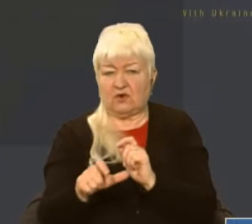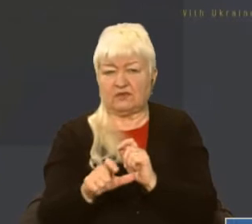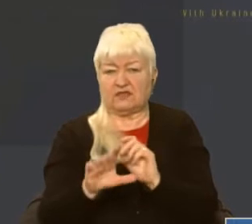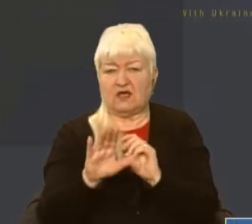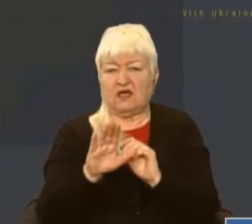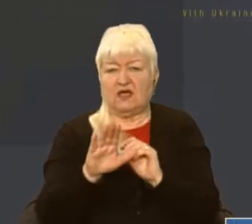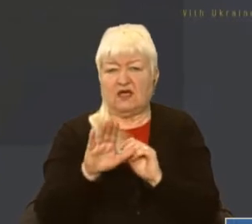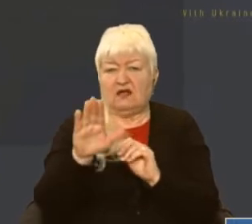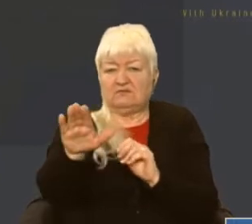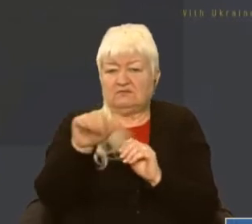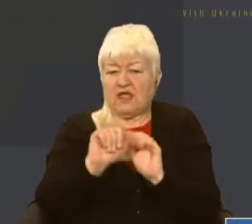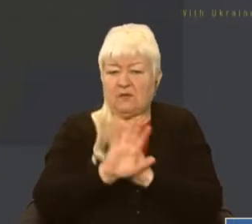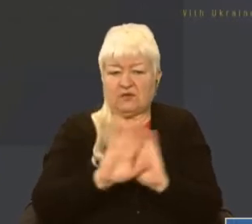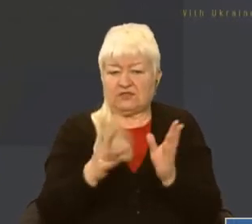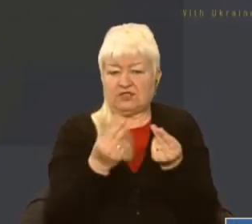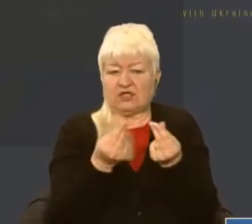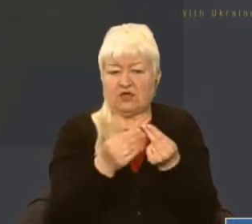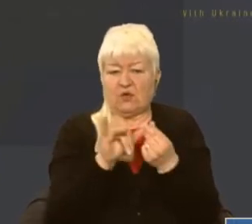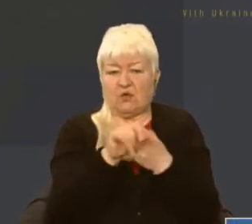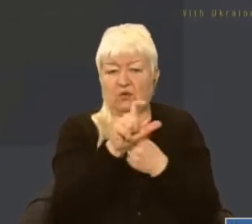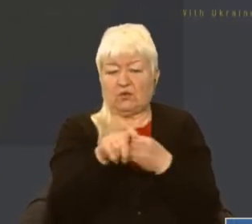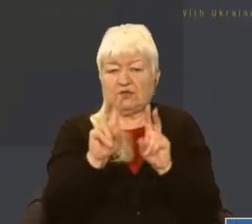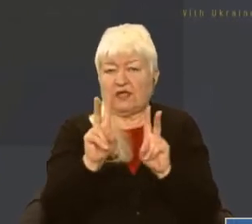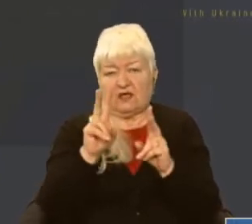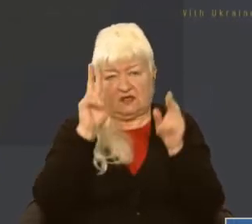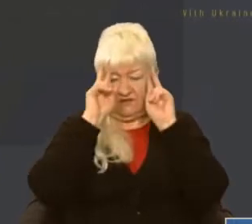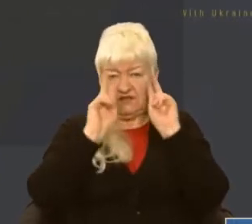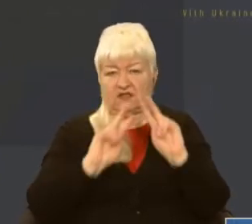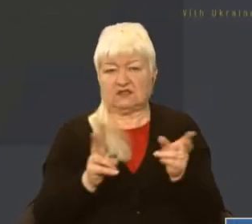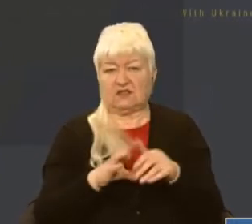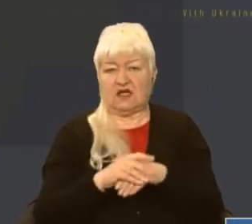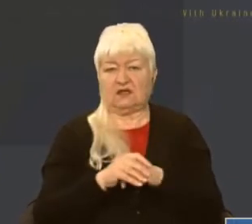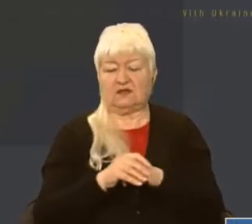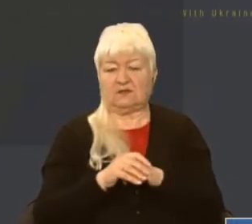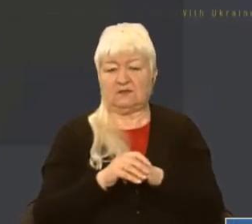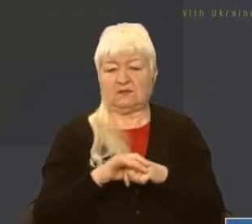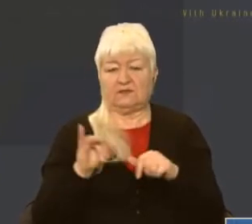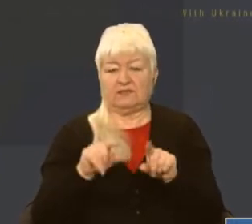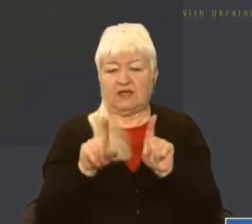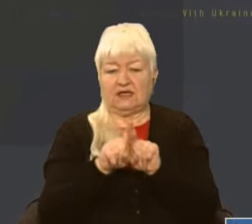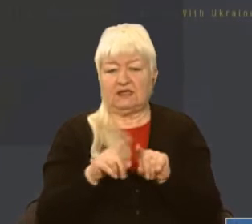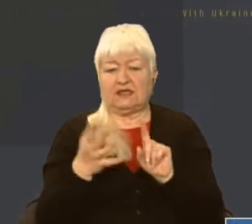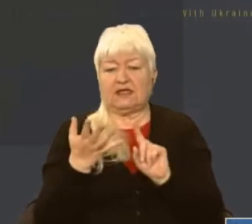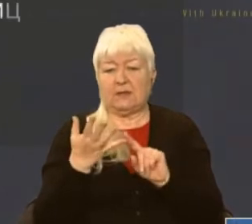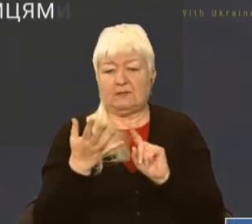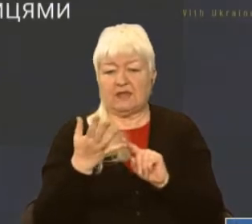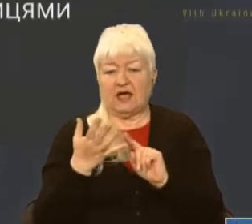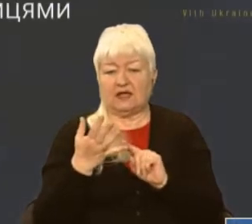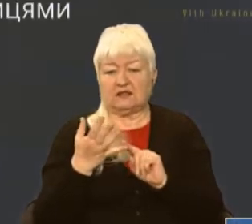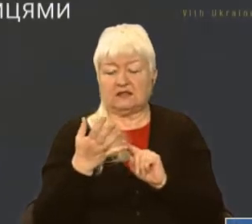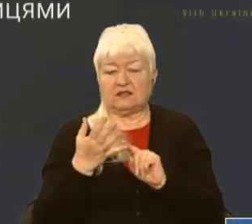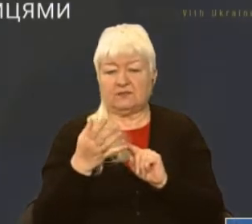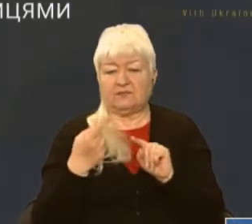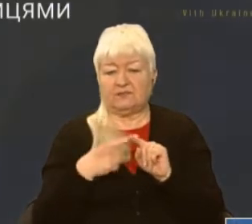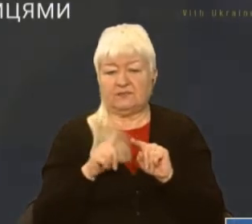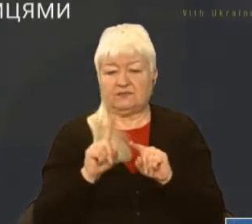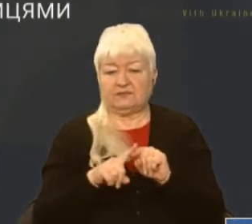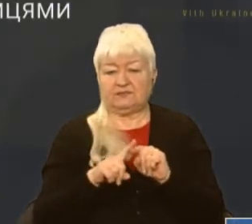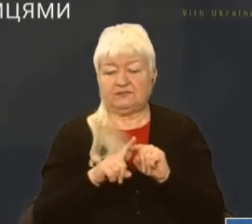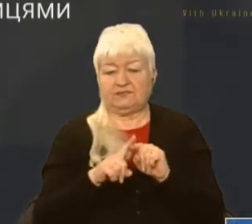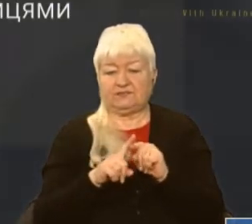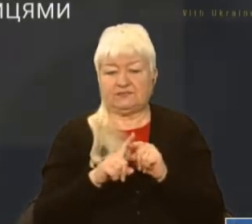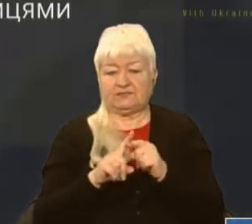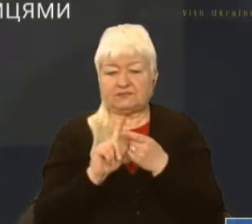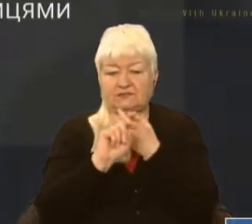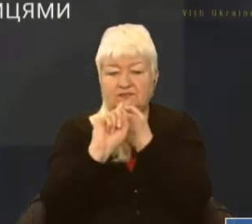не позичати гроші у людей, яких ви не знаєте. Ну, і такий п'ятий останній маркер – це зв